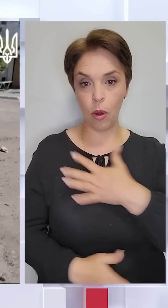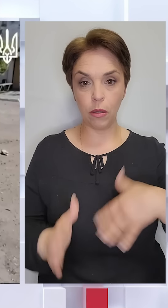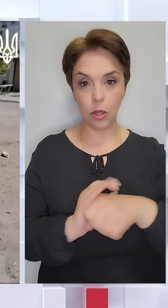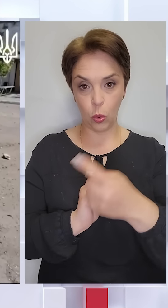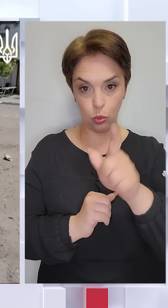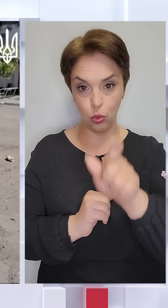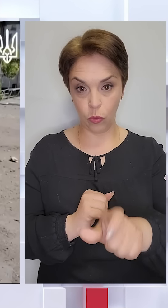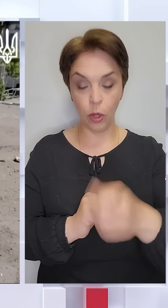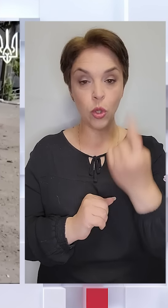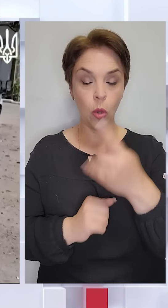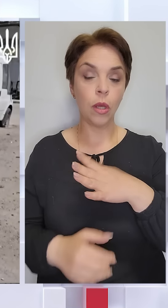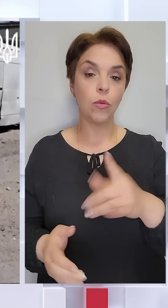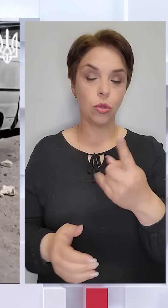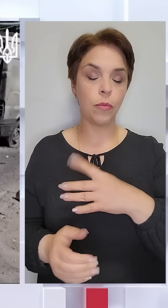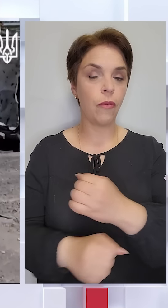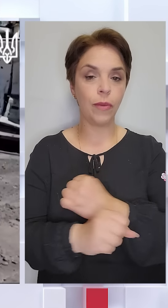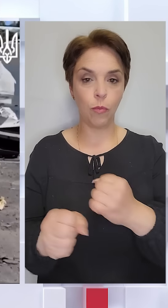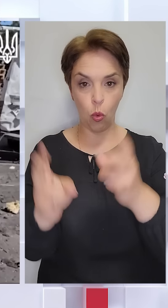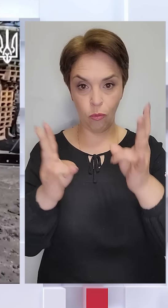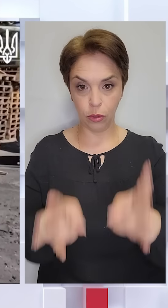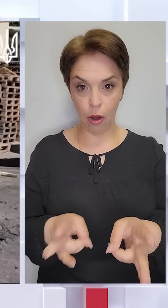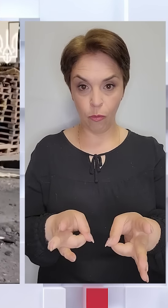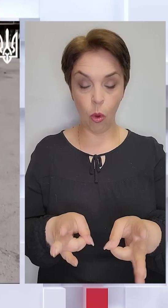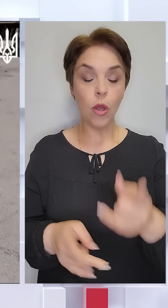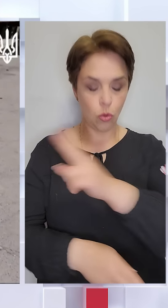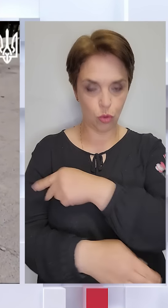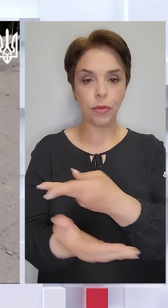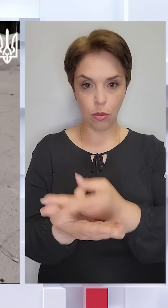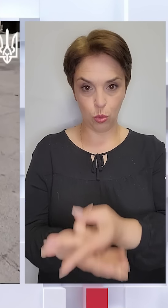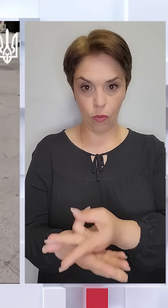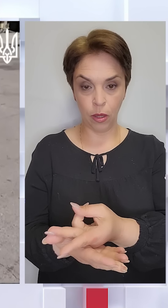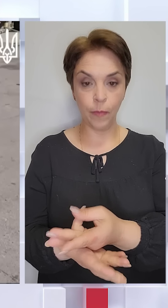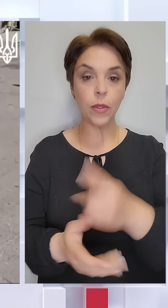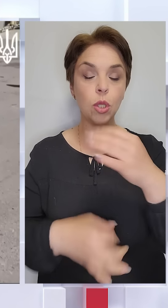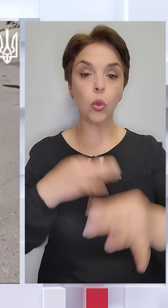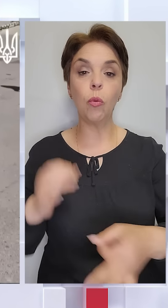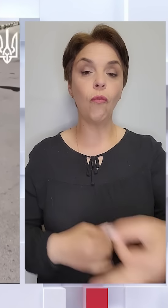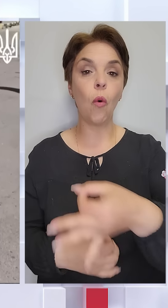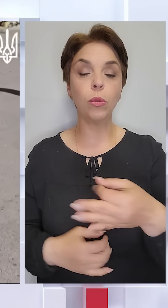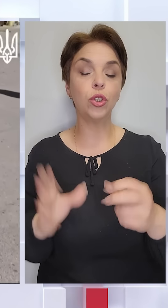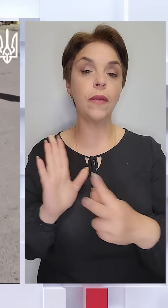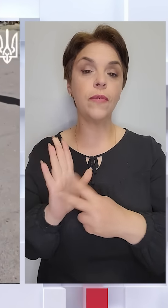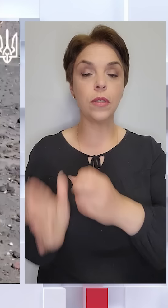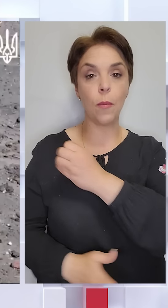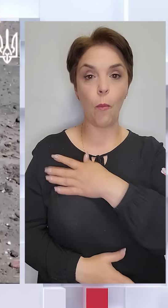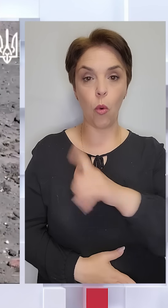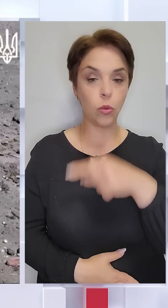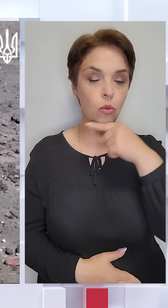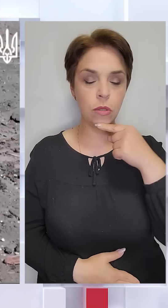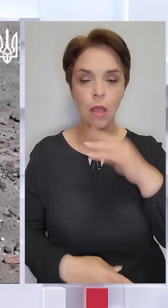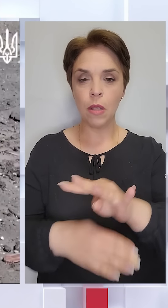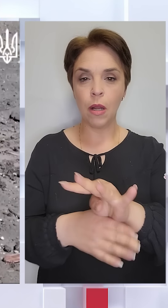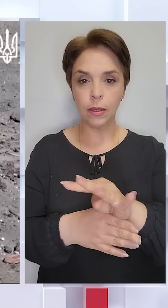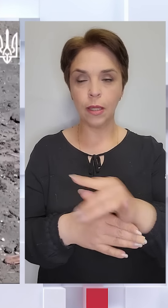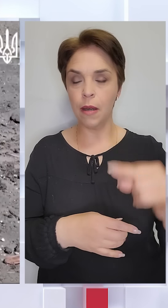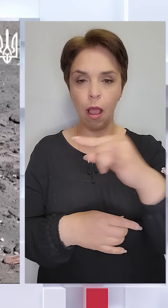чоловік. І ще один дістав мінно-вибухову травму. Його шпиталізували. За добу в області ще вісім поранених. Росіяни з артилерії